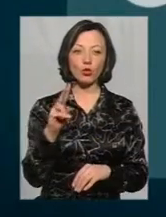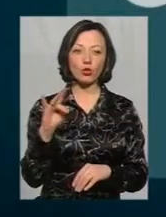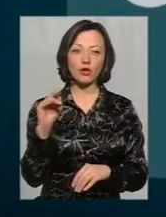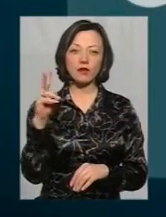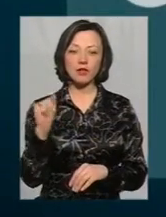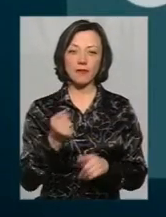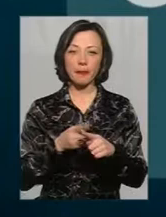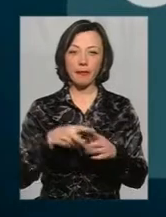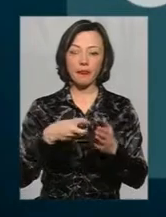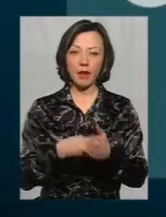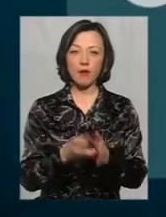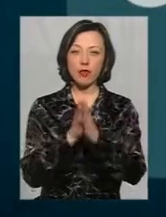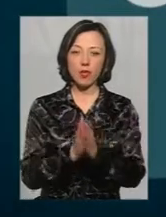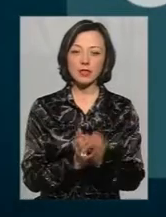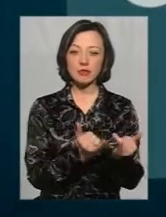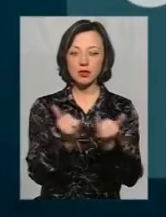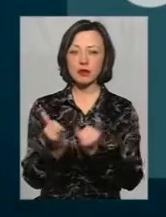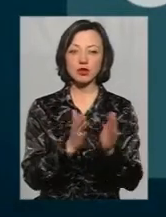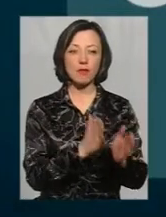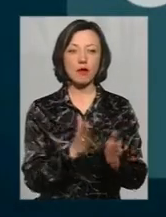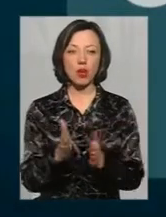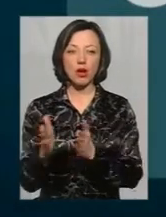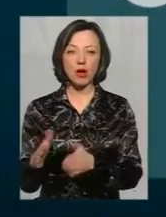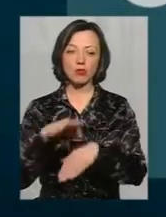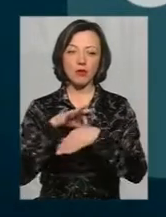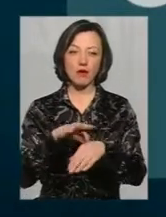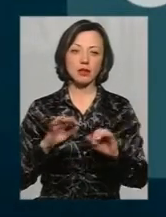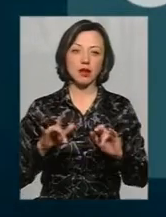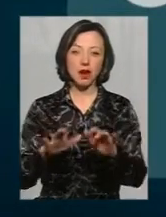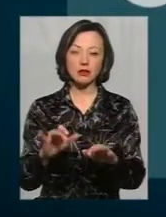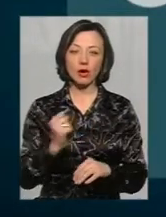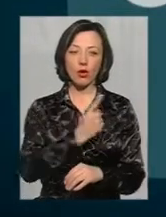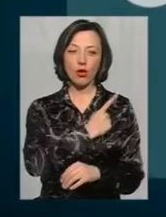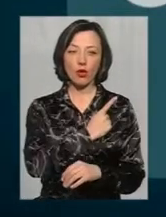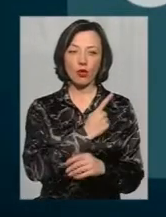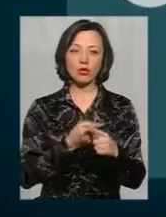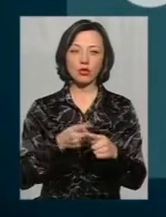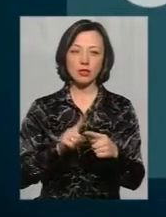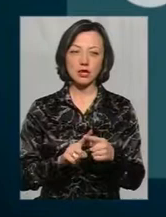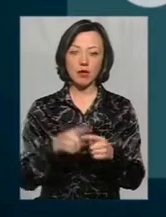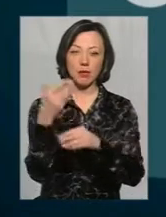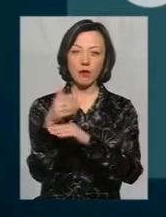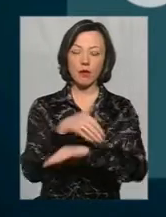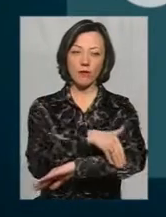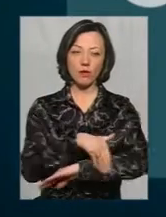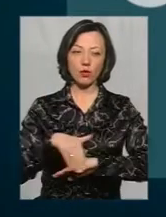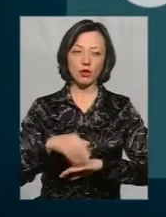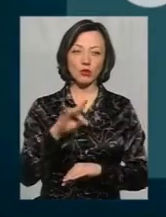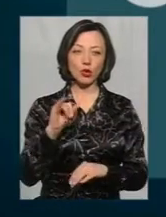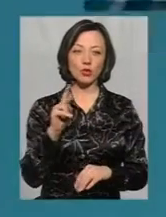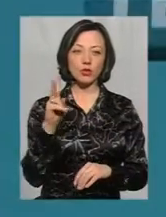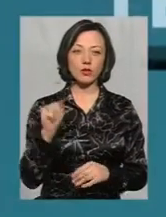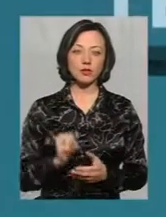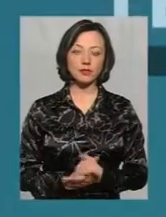забезпечити громадський порядок під час проведення акції та охорону вищевказаних стягів по вулиці Проскурівській.